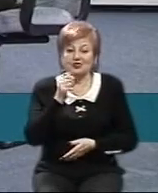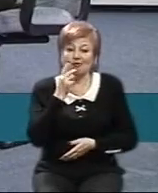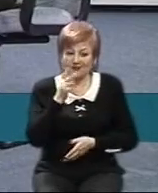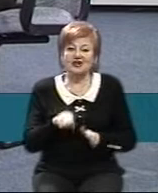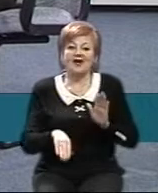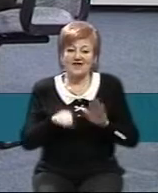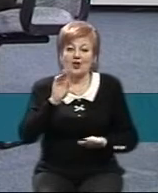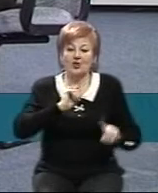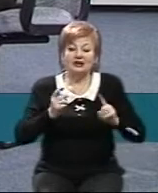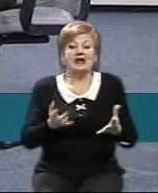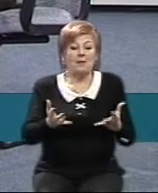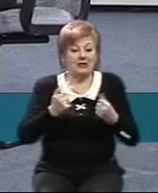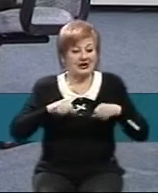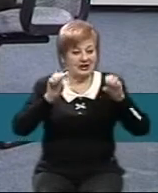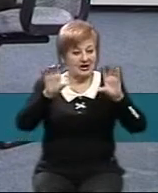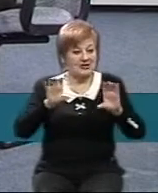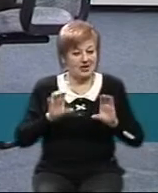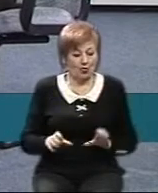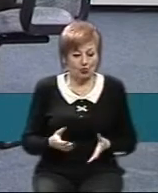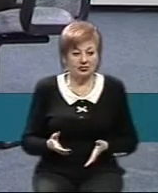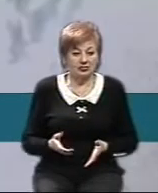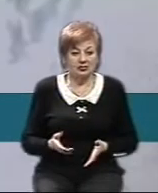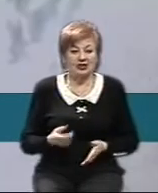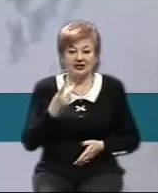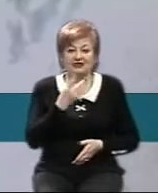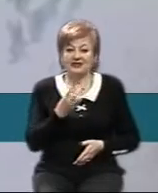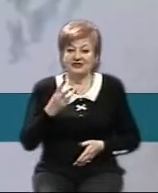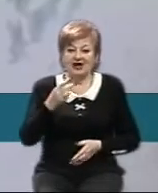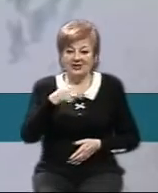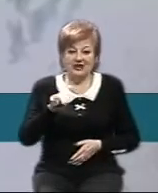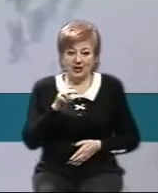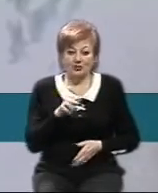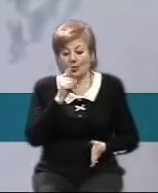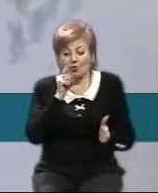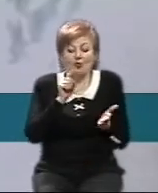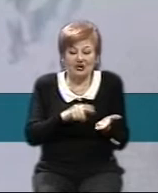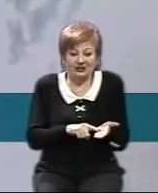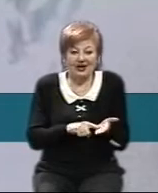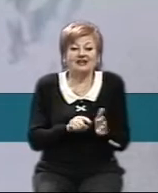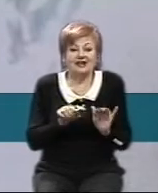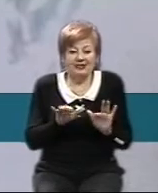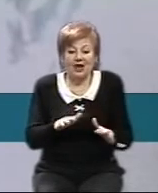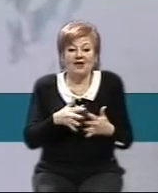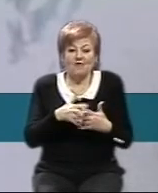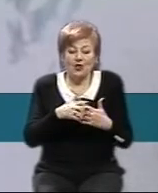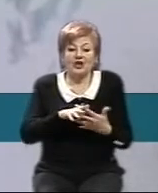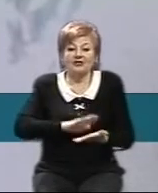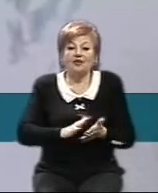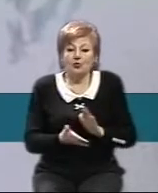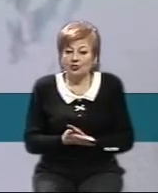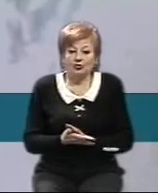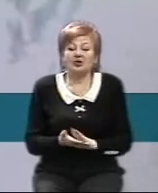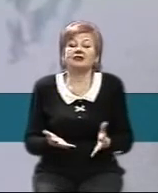Верховна Рада прийняла цей закон, і 23 грудня потрапляє в період дії воєнного стану, тому я думаю, що